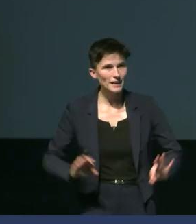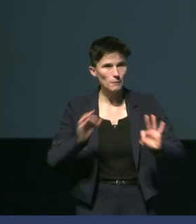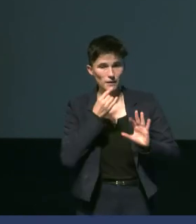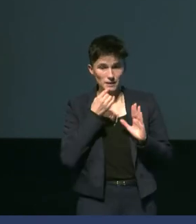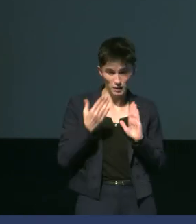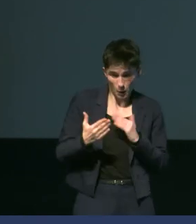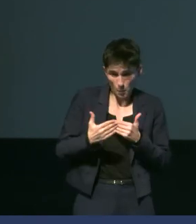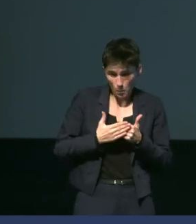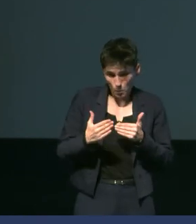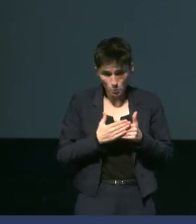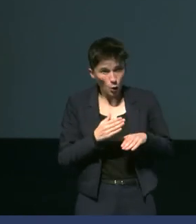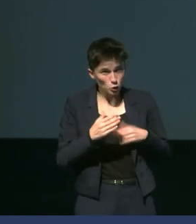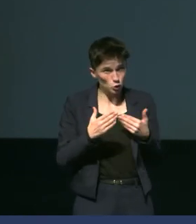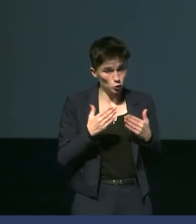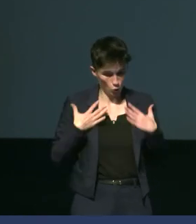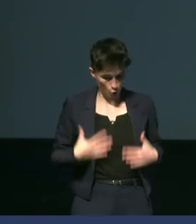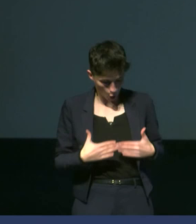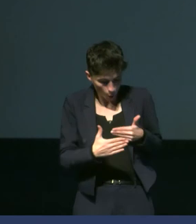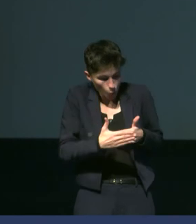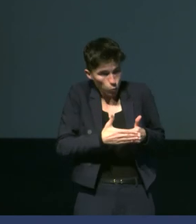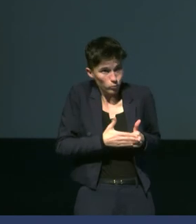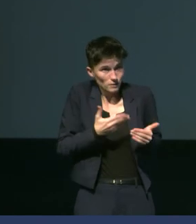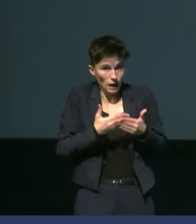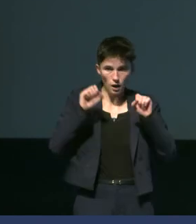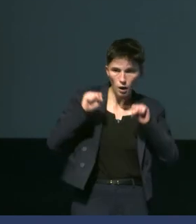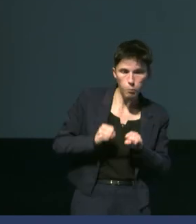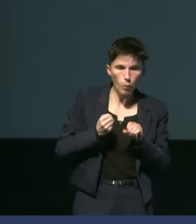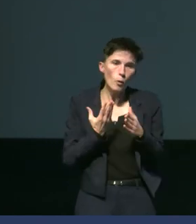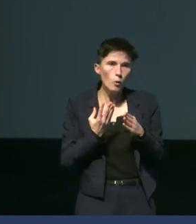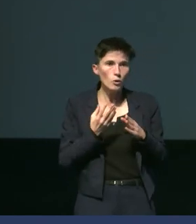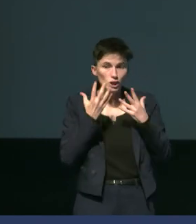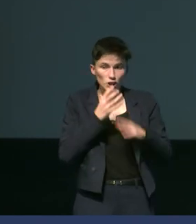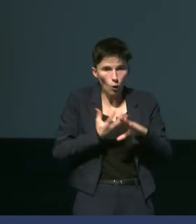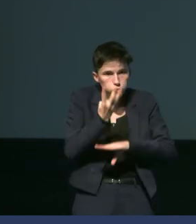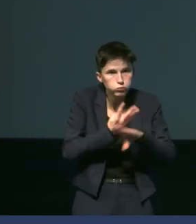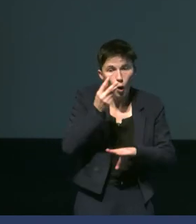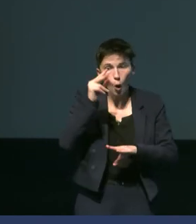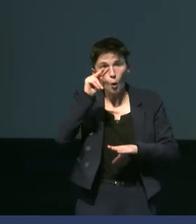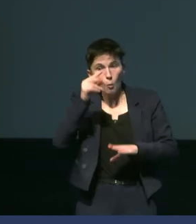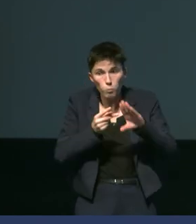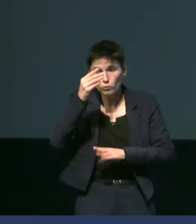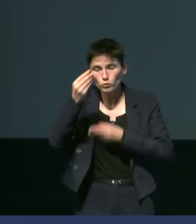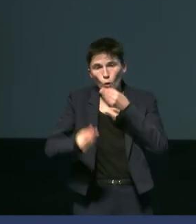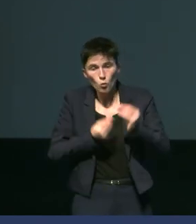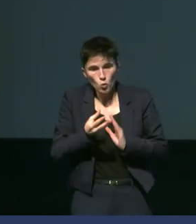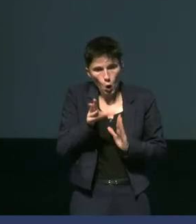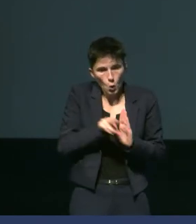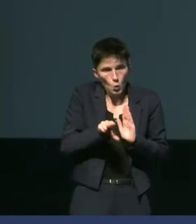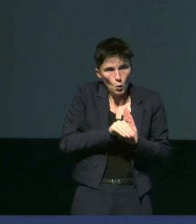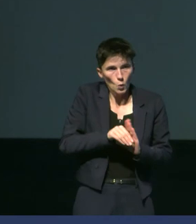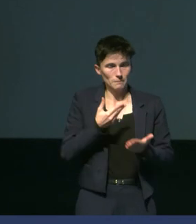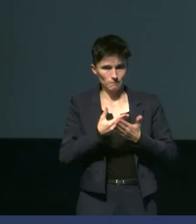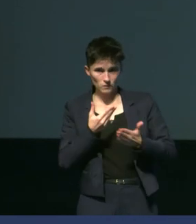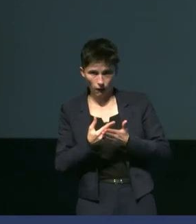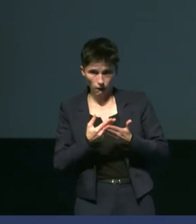surface du corps et qui va permettre de dissiper plus de chaleur ou de gagner plus de chaleur. Mais en tout cas, au niveau de ces trois régions, ce qu'on appelle les fenêtres